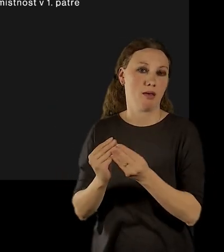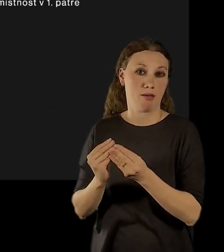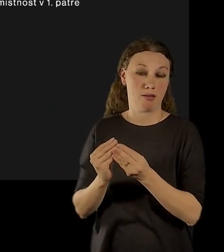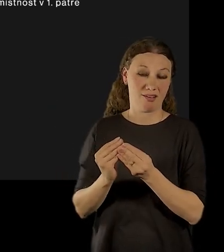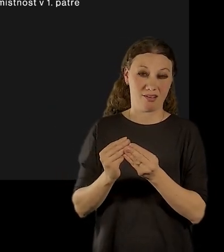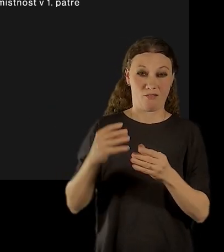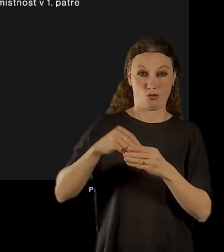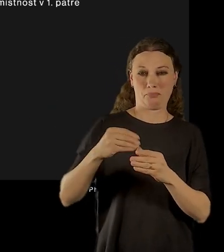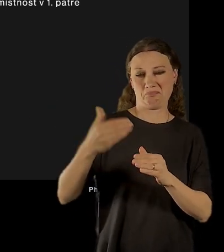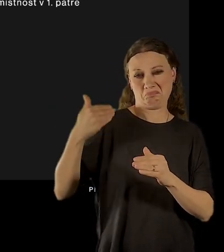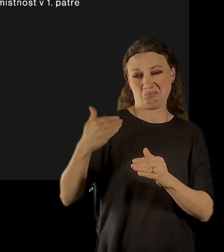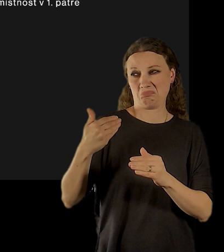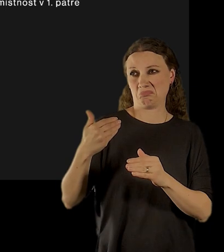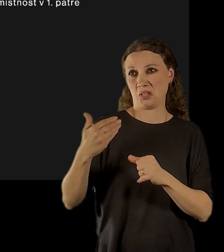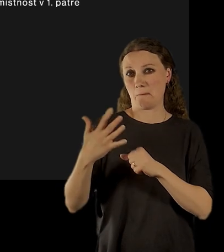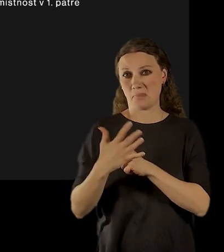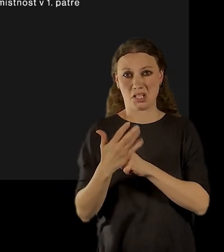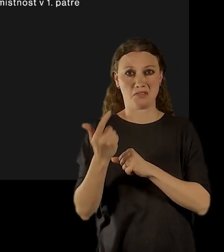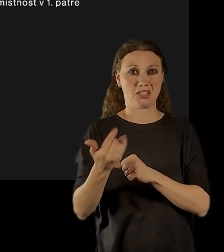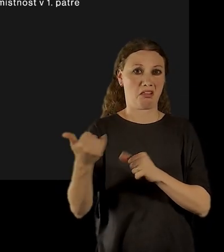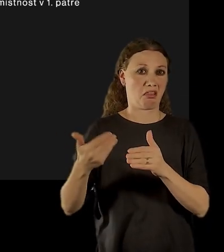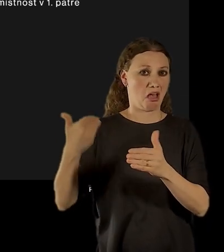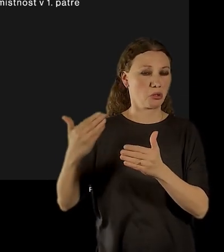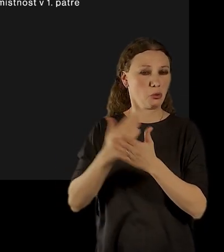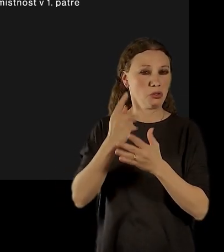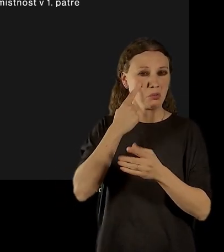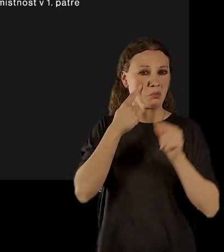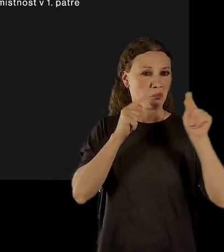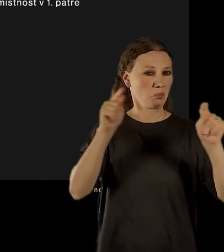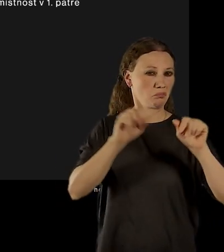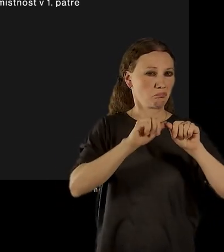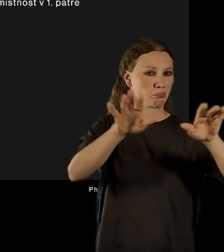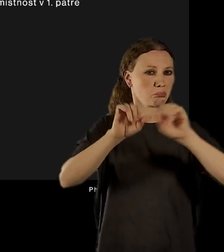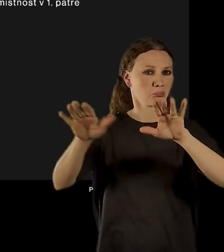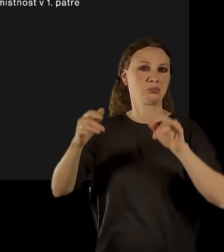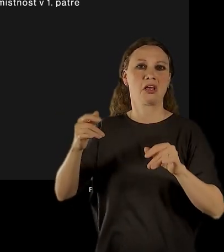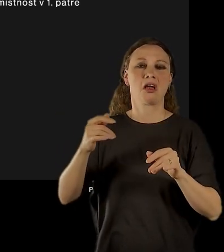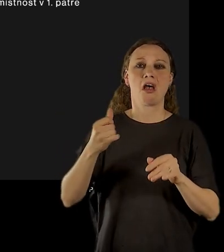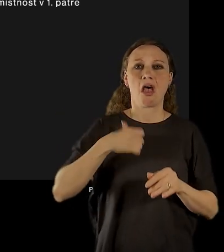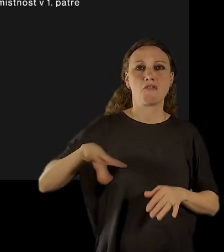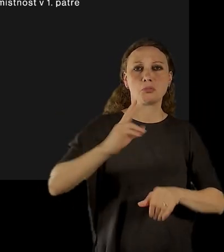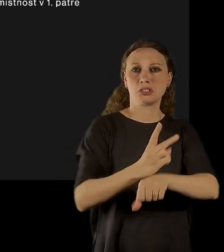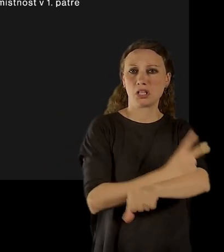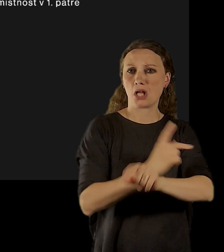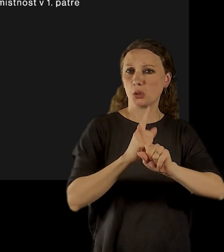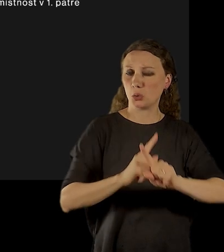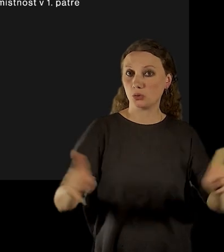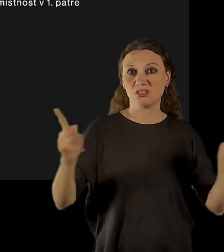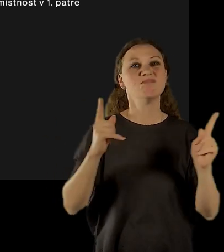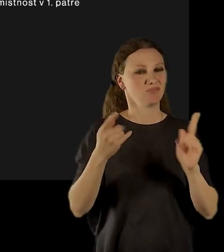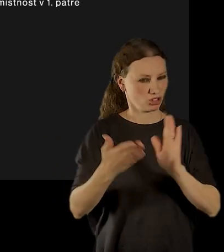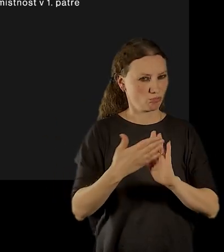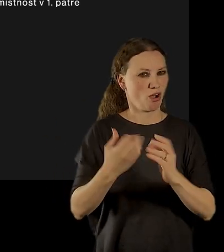-20 letech se velmi silně objevuje v různých evropských státech. Já bych připomněl zejména Polská muzea,